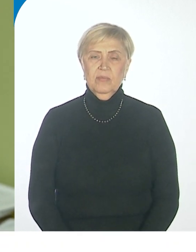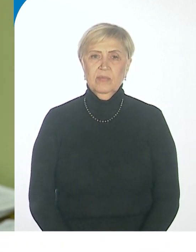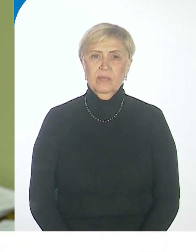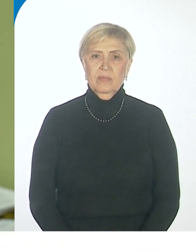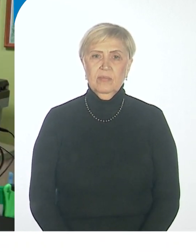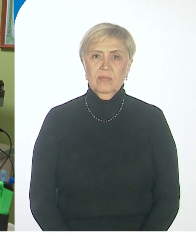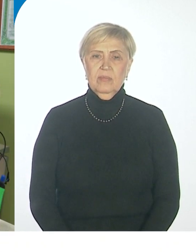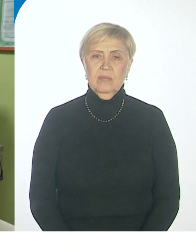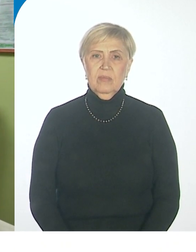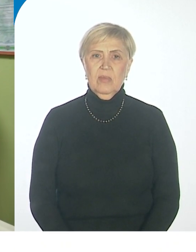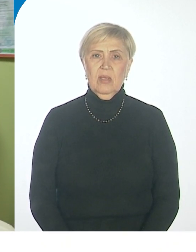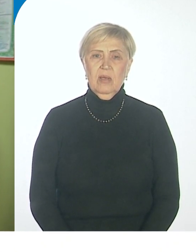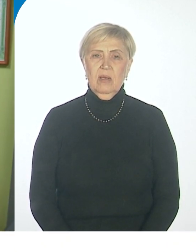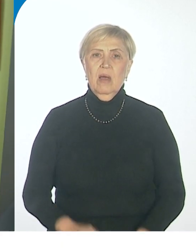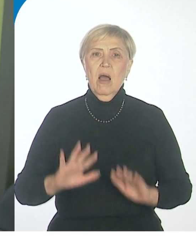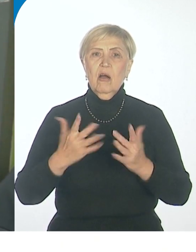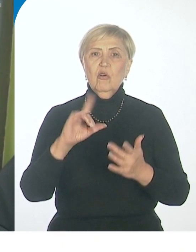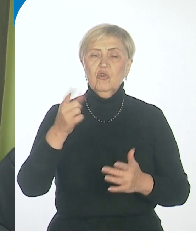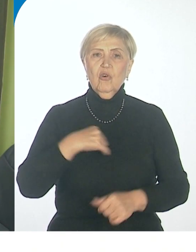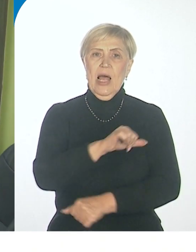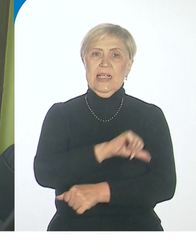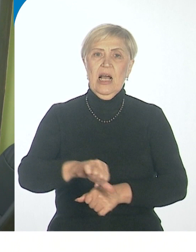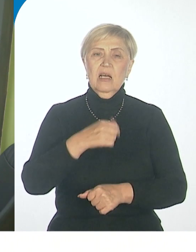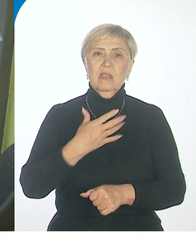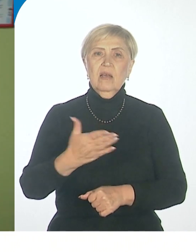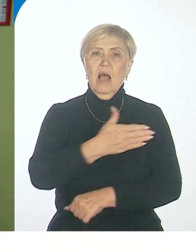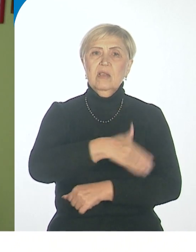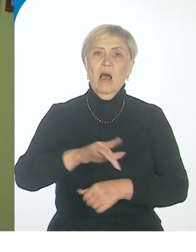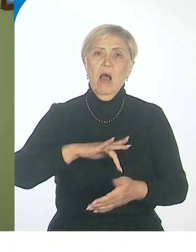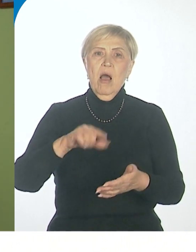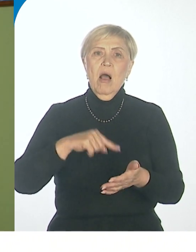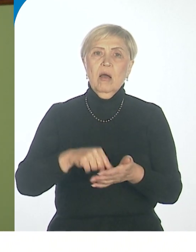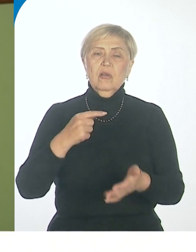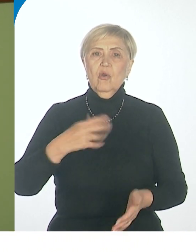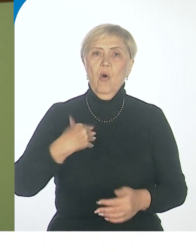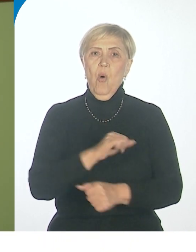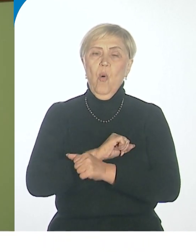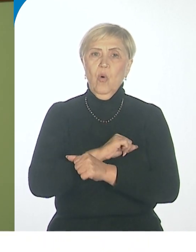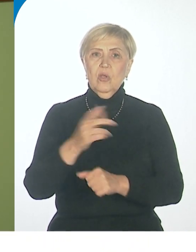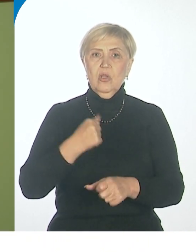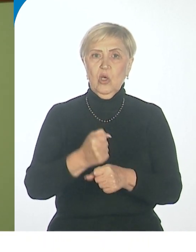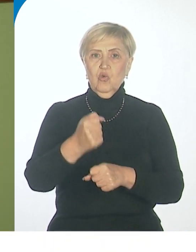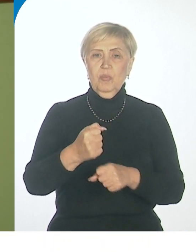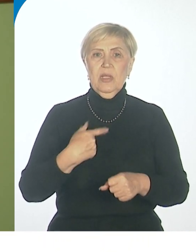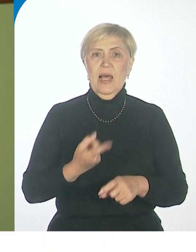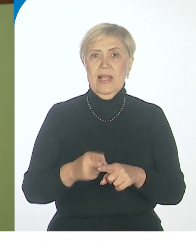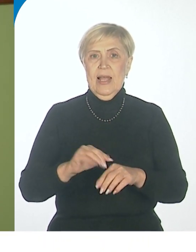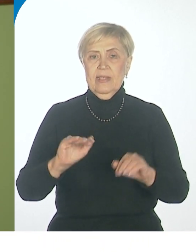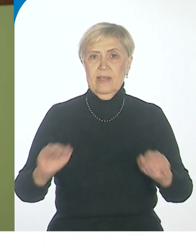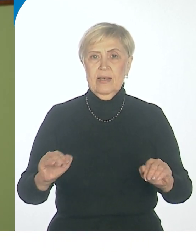и чиновников. Оказалось, что загородный отдых крайне ограниченно доступен для детей с инвалидностью. Данные